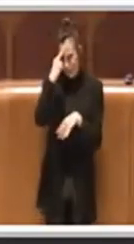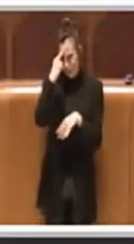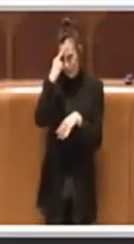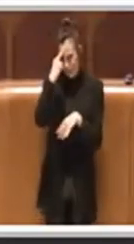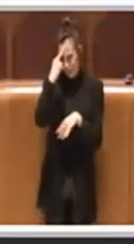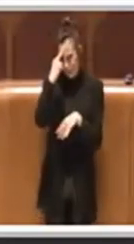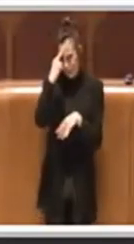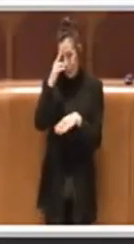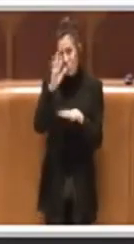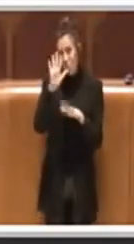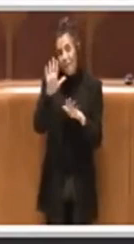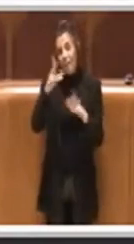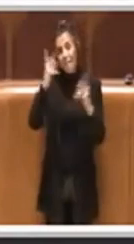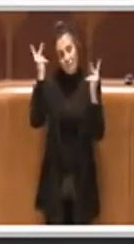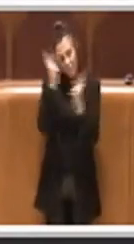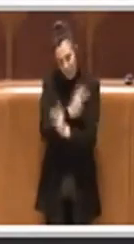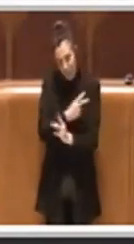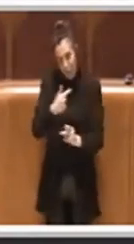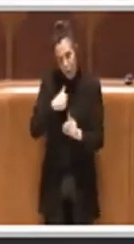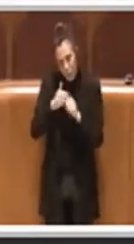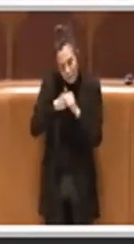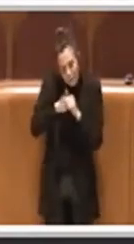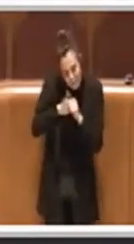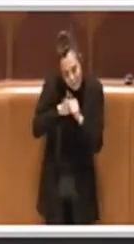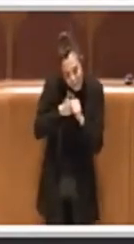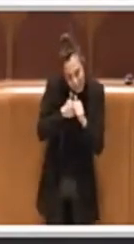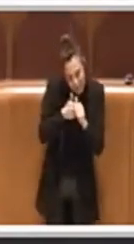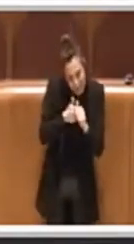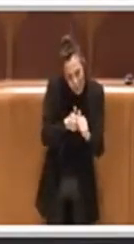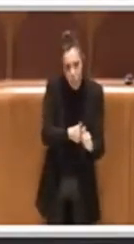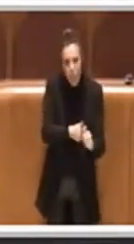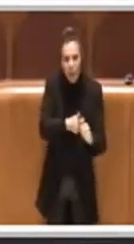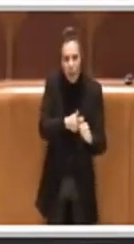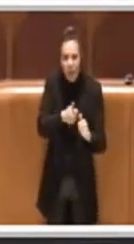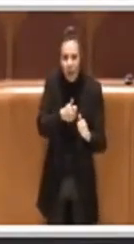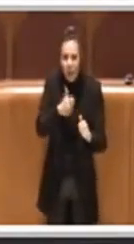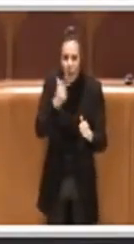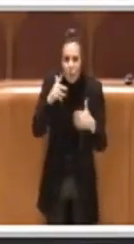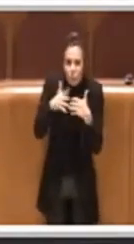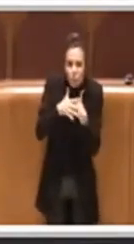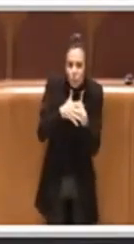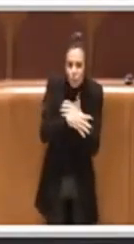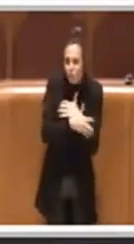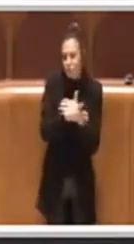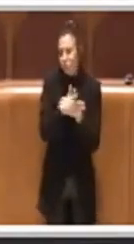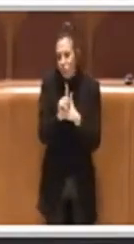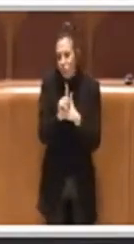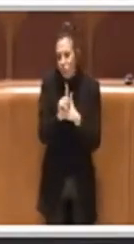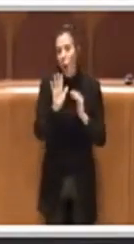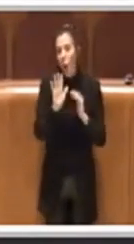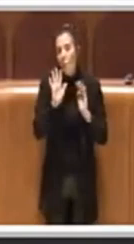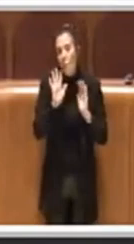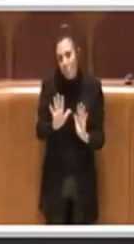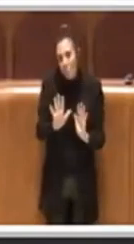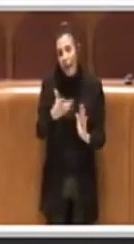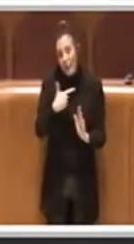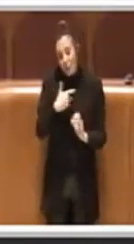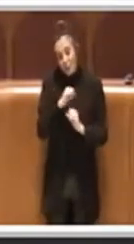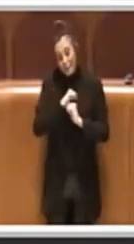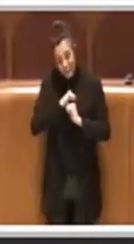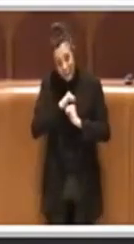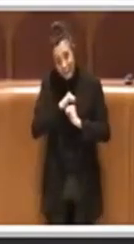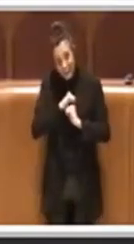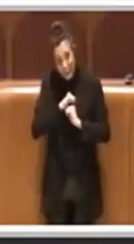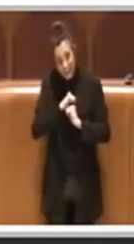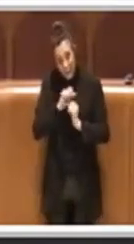seguito nel dettaglio tutti gli aspetti del decorso di questa delibera, credo che nel